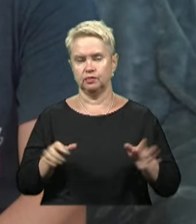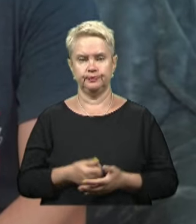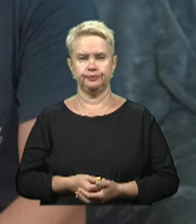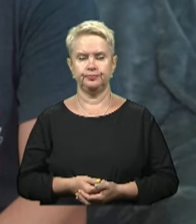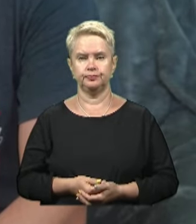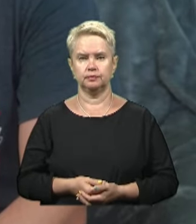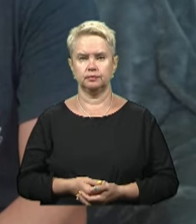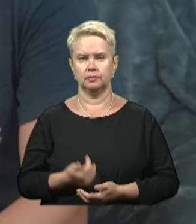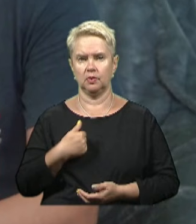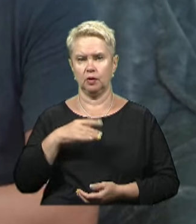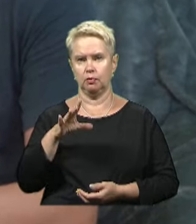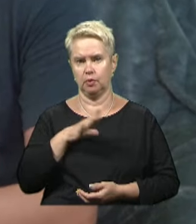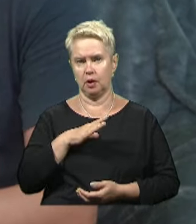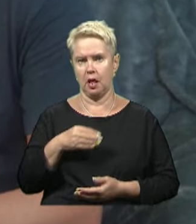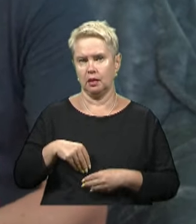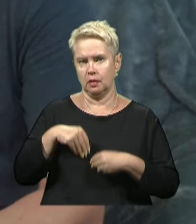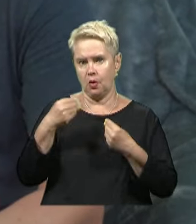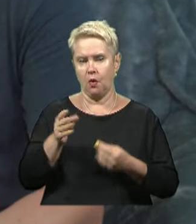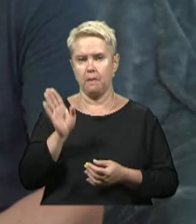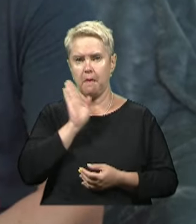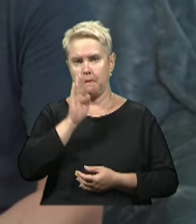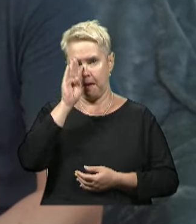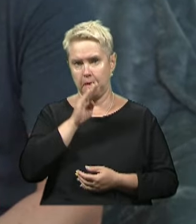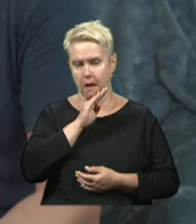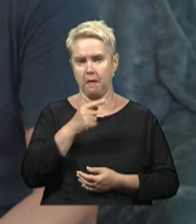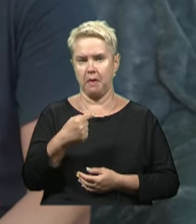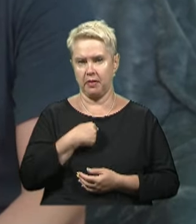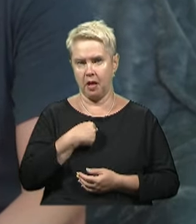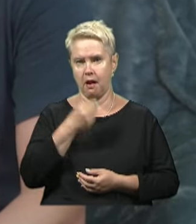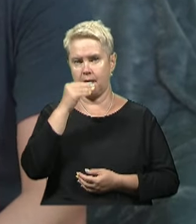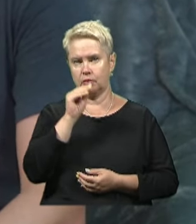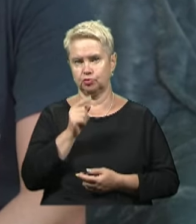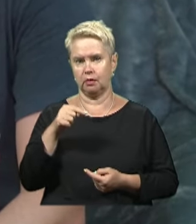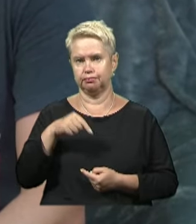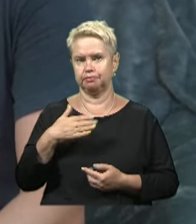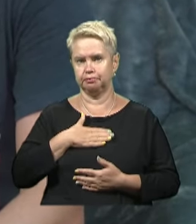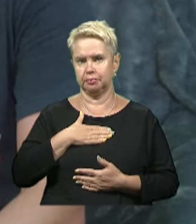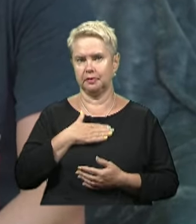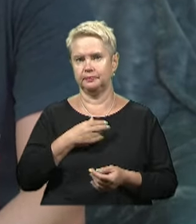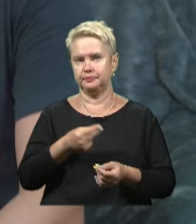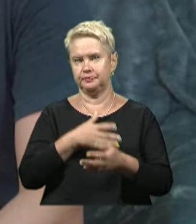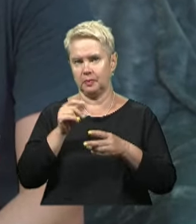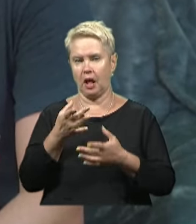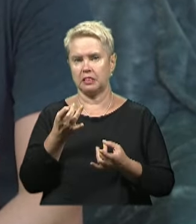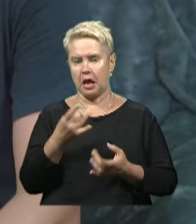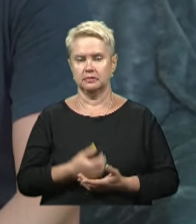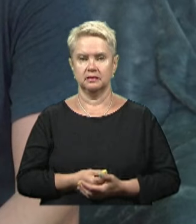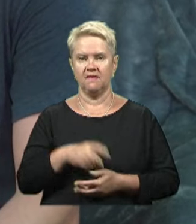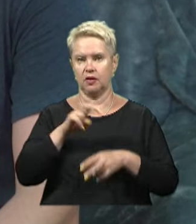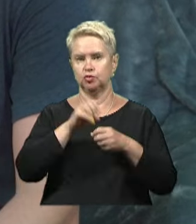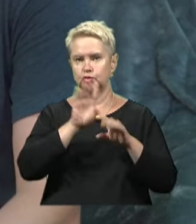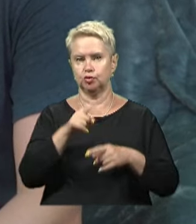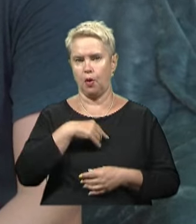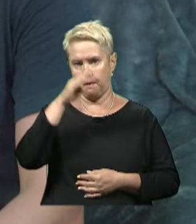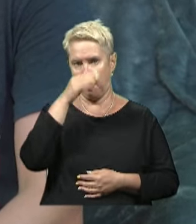Ми були донорами, її мама і папа, але я краще підійшов. По аналізам, вирішила,